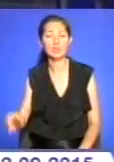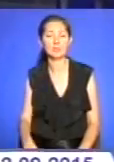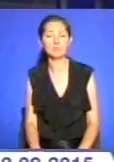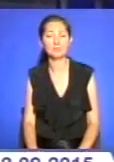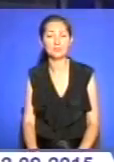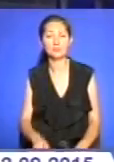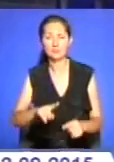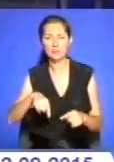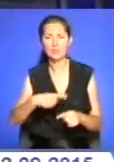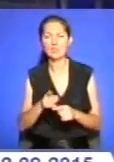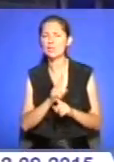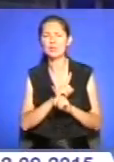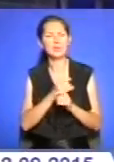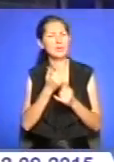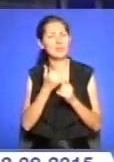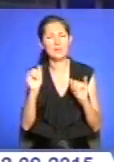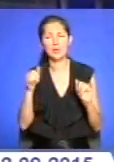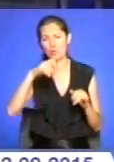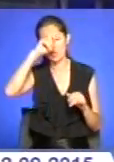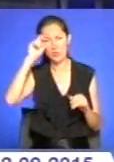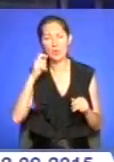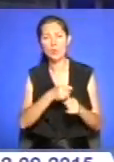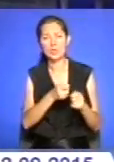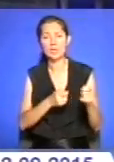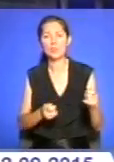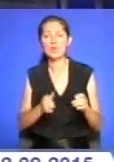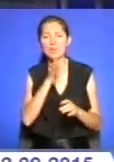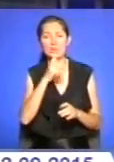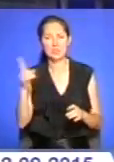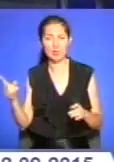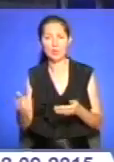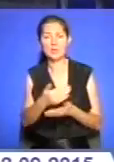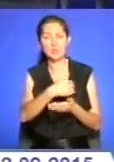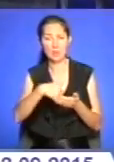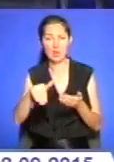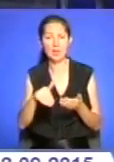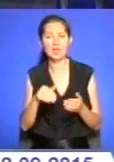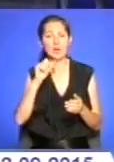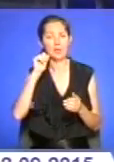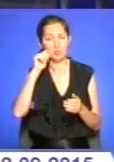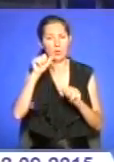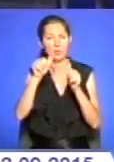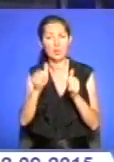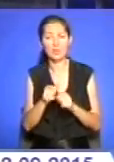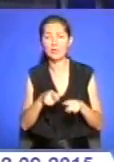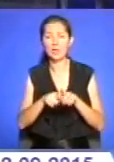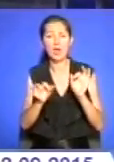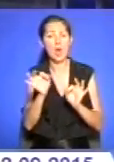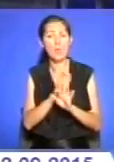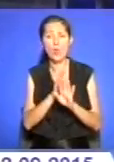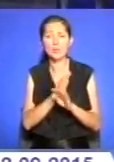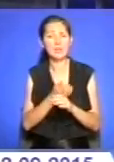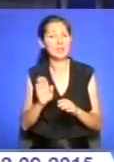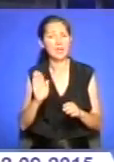Через аномальну спеку затримується сезон збирання цукрових буряків. Така погода не є сприятливою для урожаю, проте